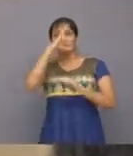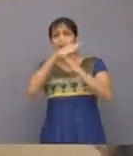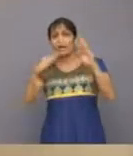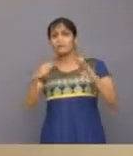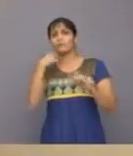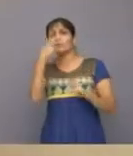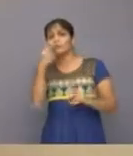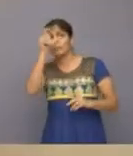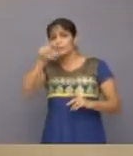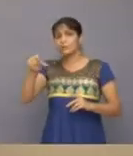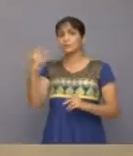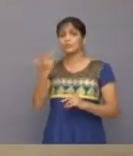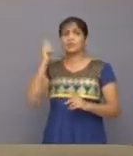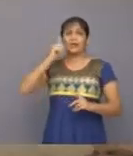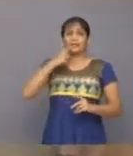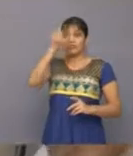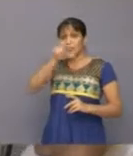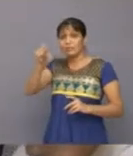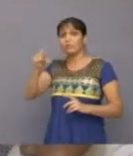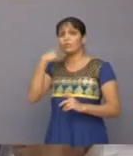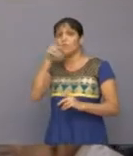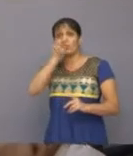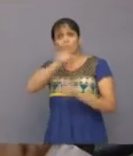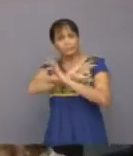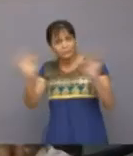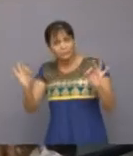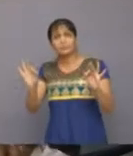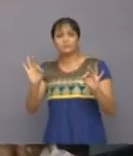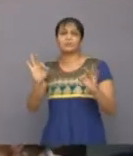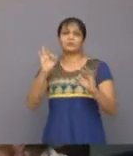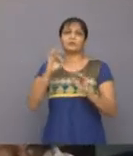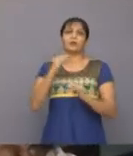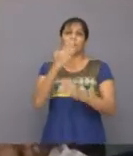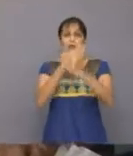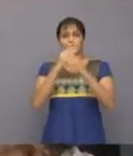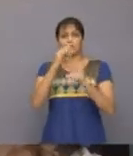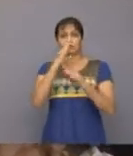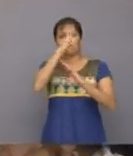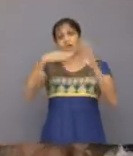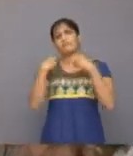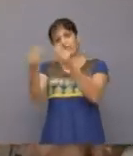कंसेशन फुर्ट शरवन बादित दिव्यांग्जन व्यक्तियों को दिया जाता है जो बोल नहीं सकते